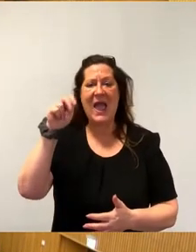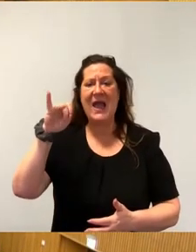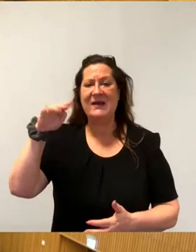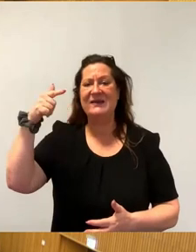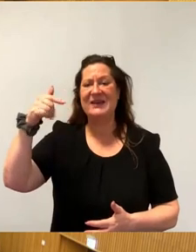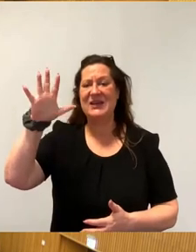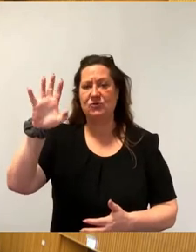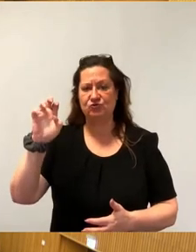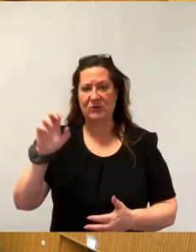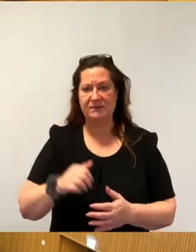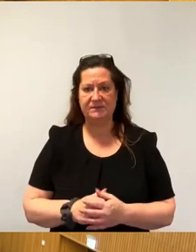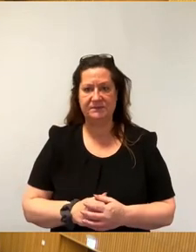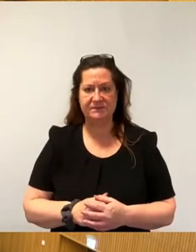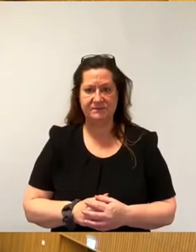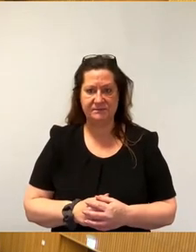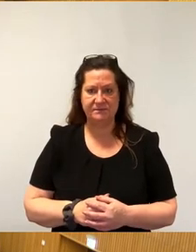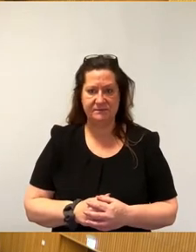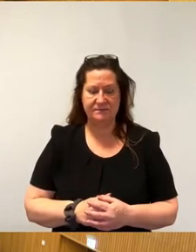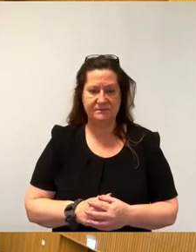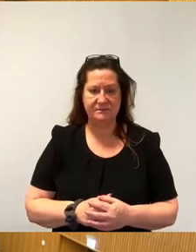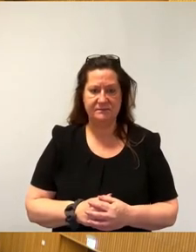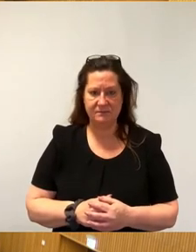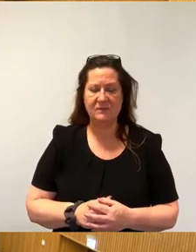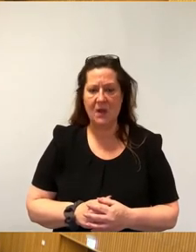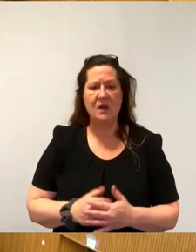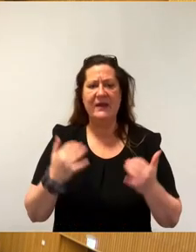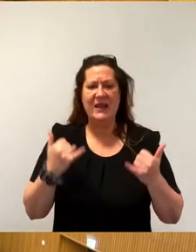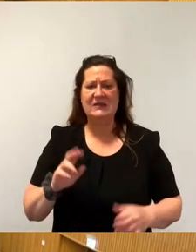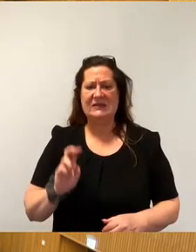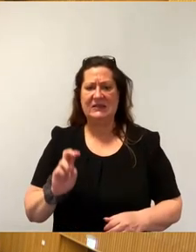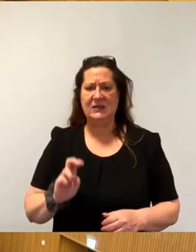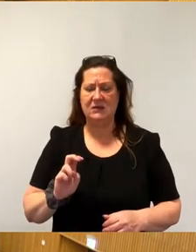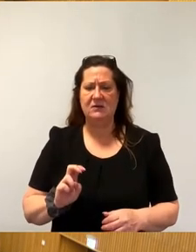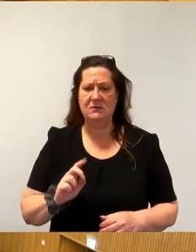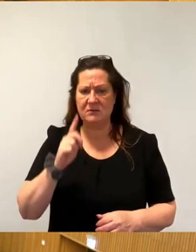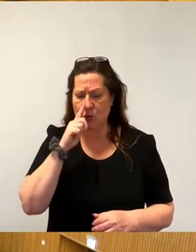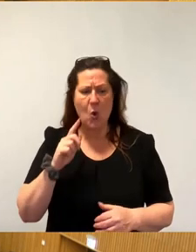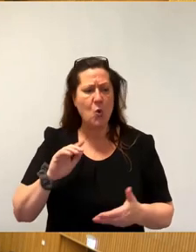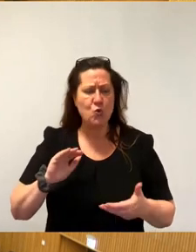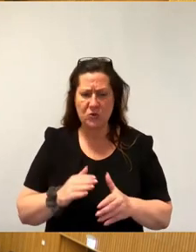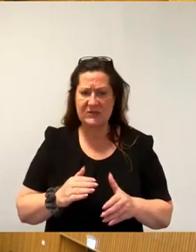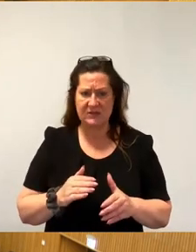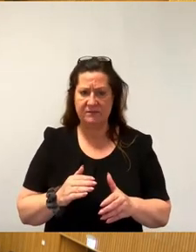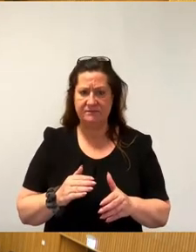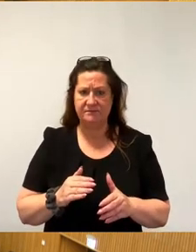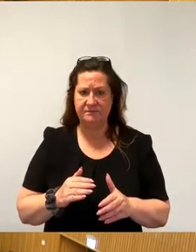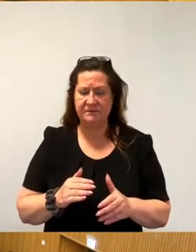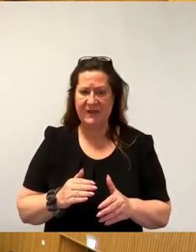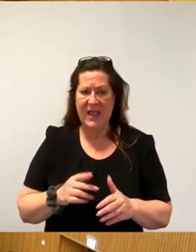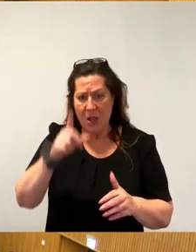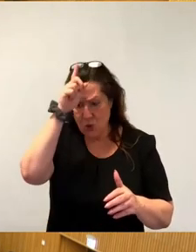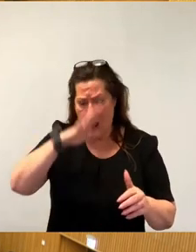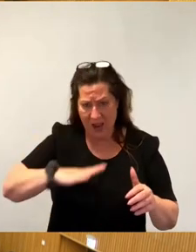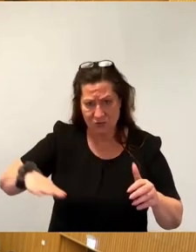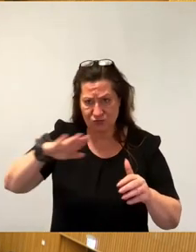Ja, ich möchte es vom Platz aus machen, weil ich würde ganz kurz Folgendes sagen. Wenn ich mich in Deutschland auf die Bundesregierung verlassen muss,